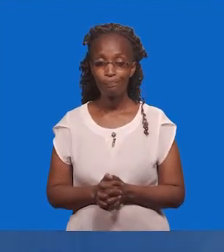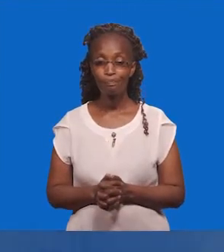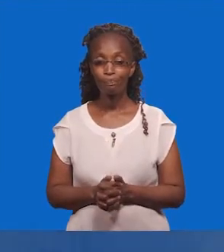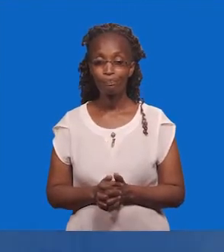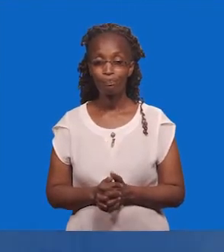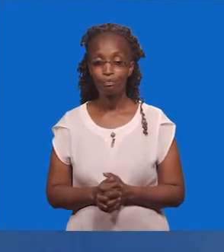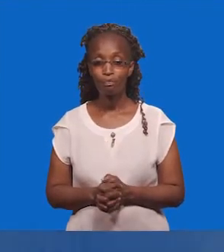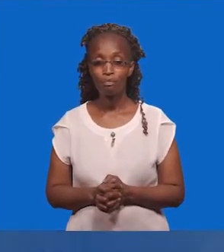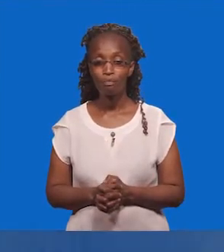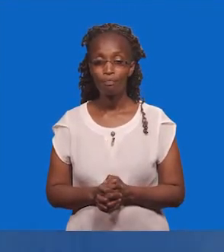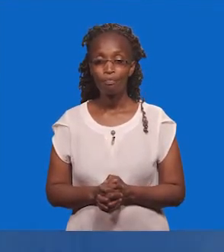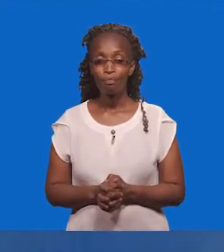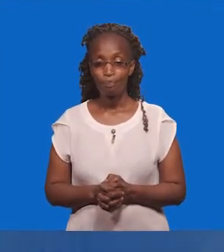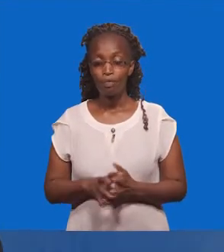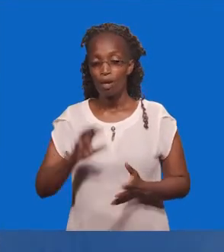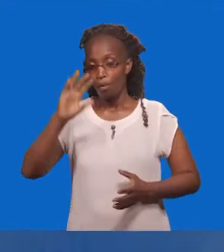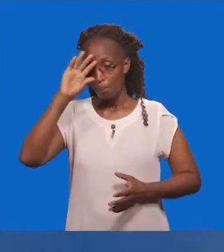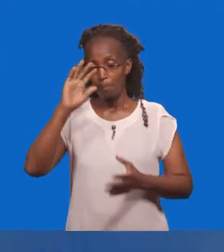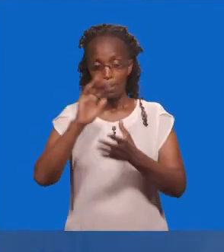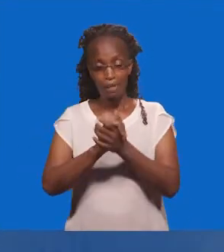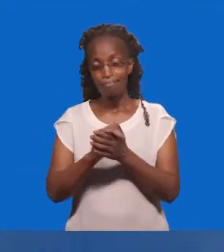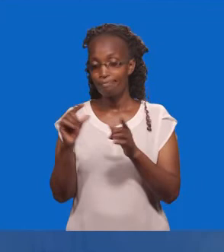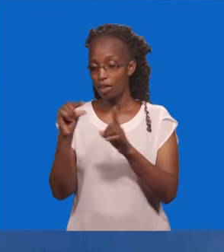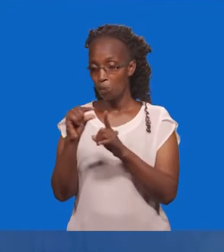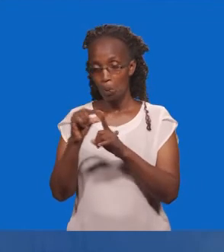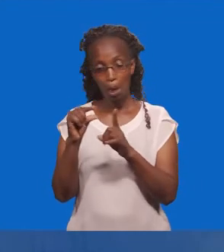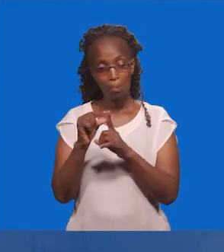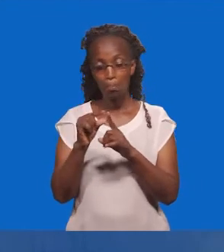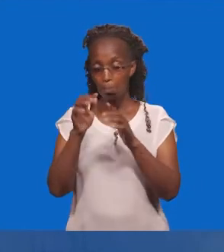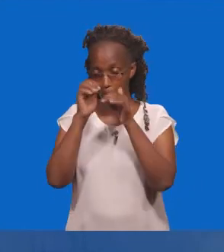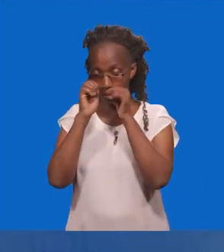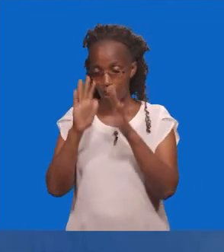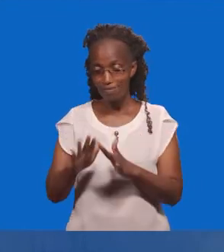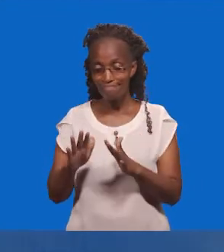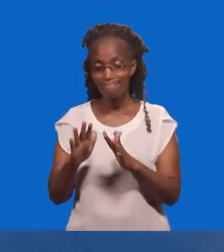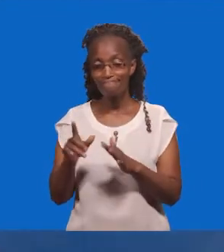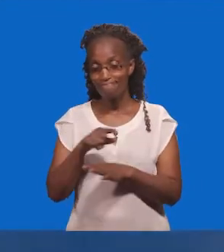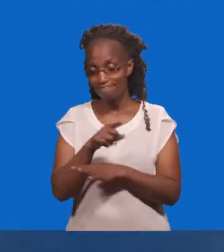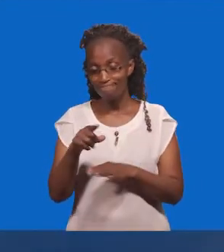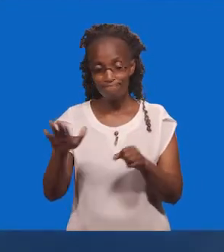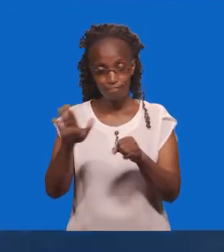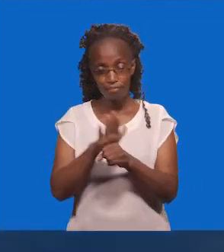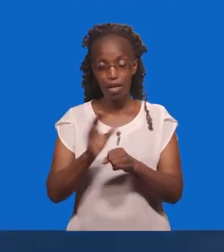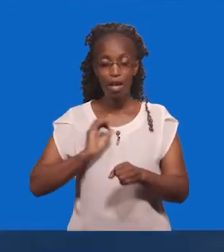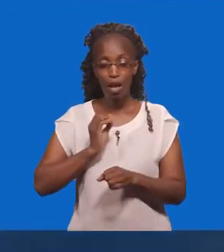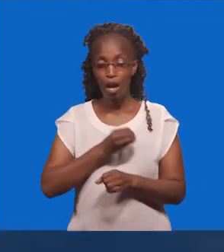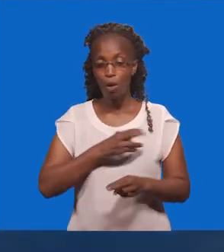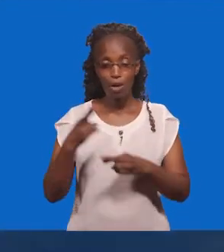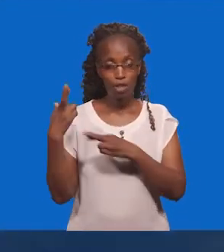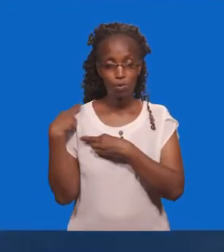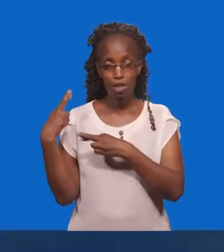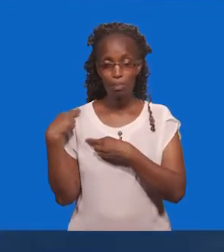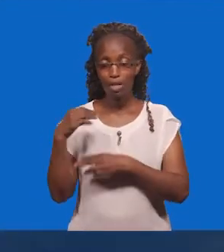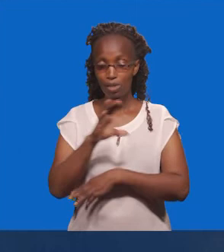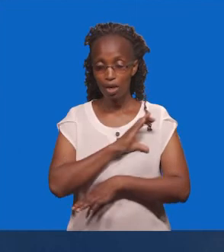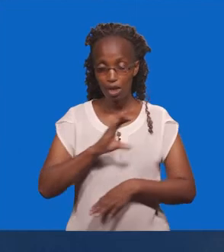Njema Shalom Na Aminia Kwamba Nenolenyeo Limekuala Baraka Kwa kila Mmoja Niwajibu Wetu